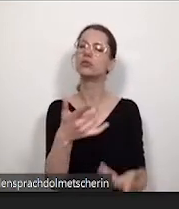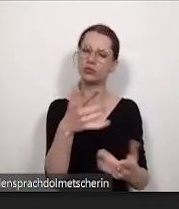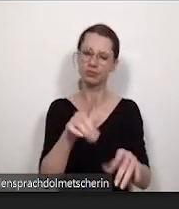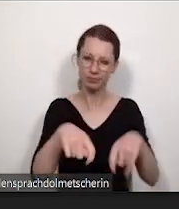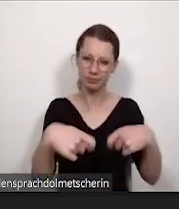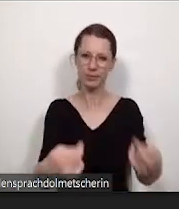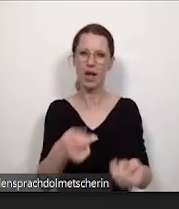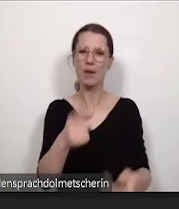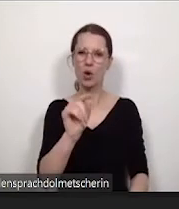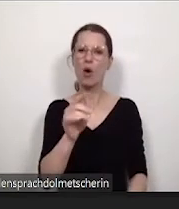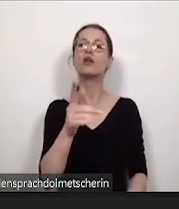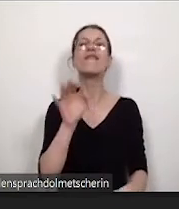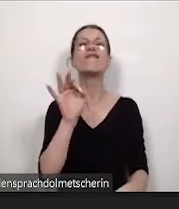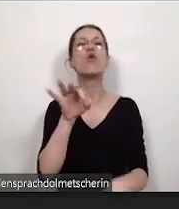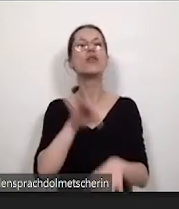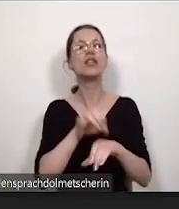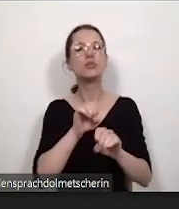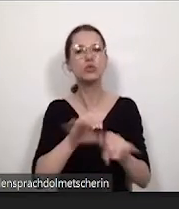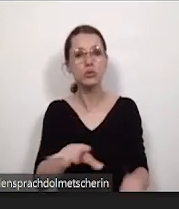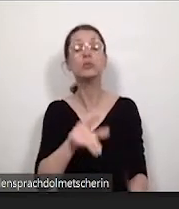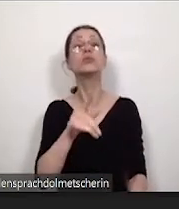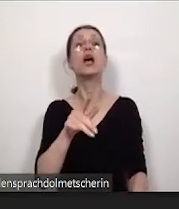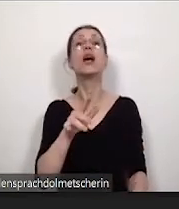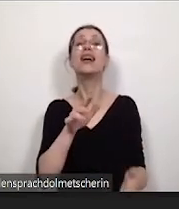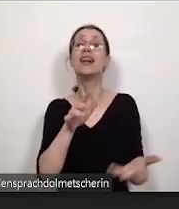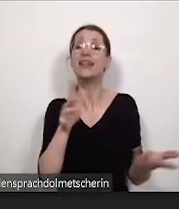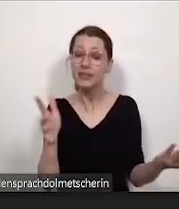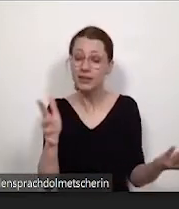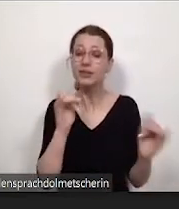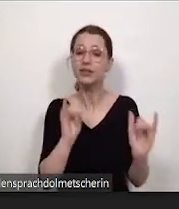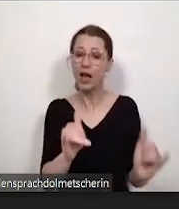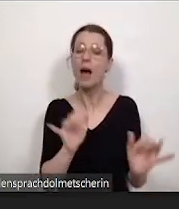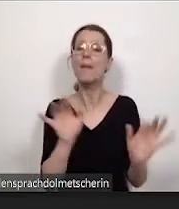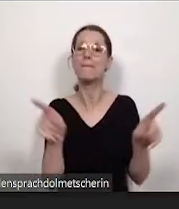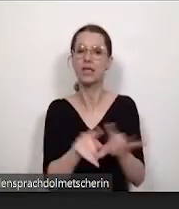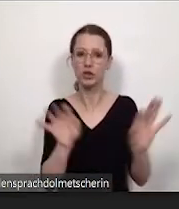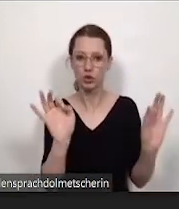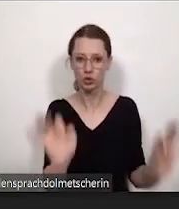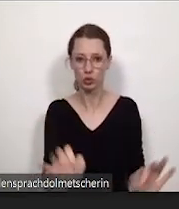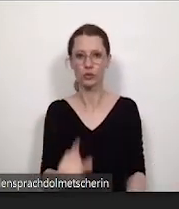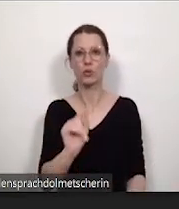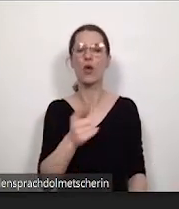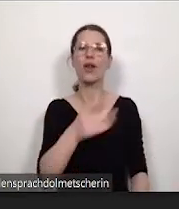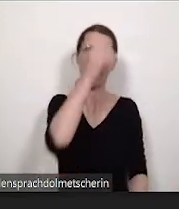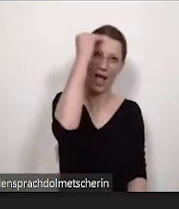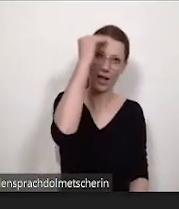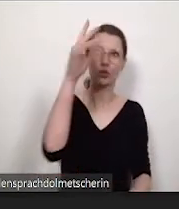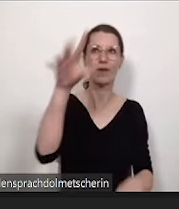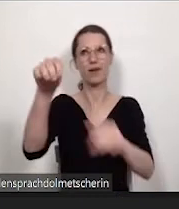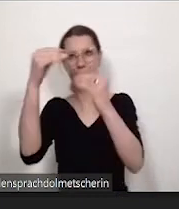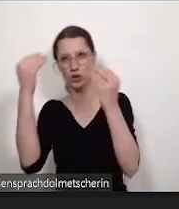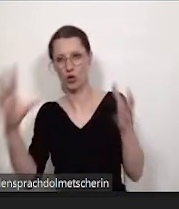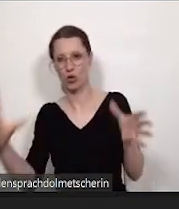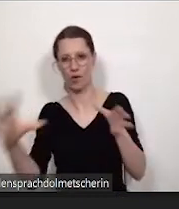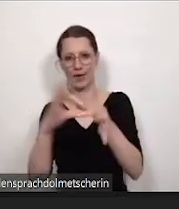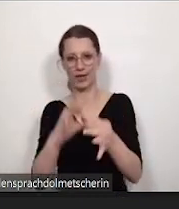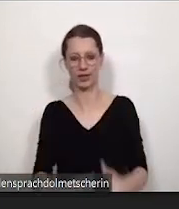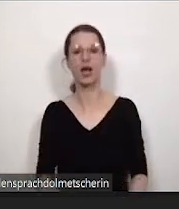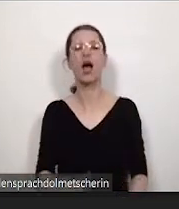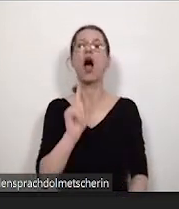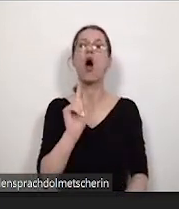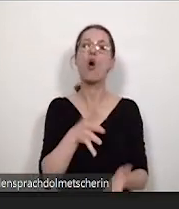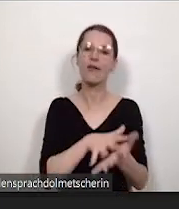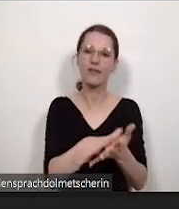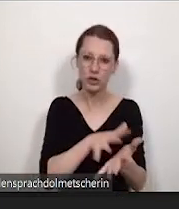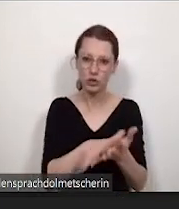Sensibilisierung mit der Verknüpfung von Lerninhalten oder Informationen. Die Ergebnisse aus der Evaluation fließen in die technische und